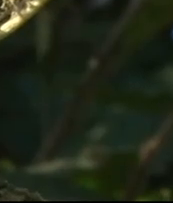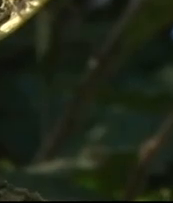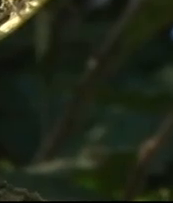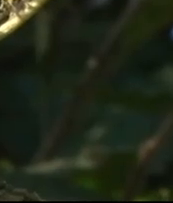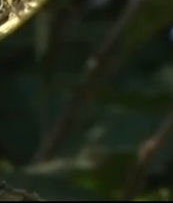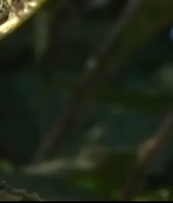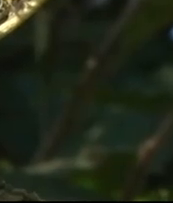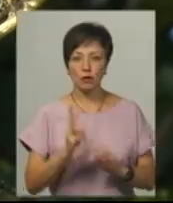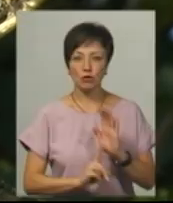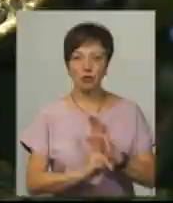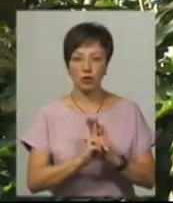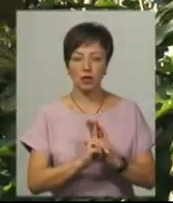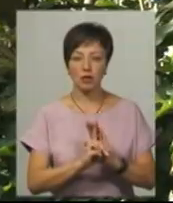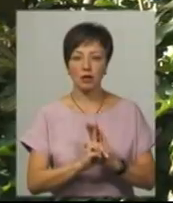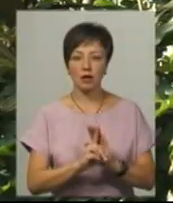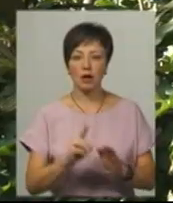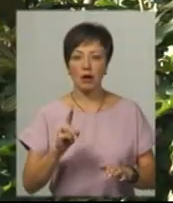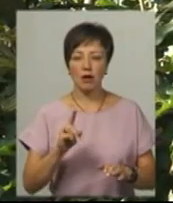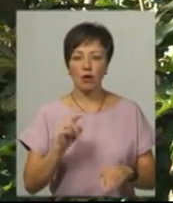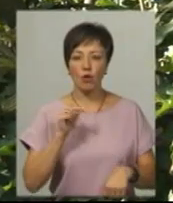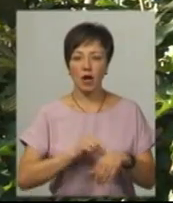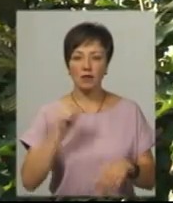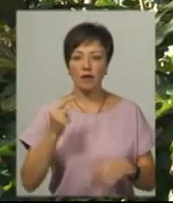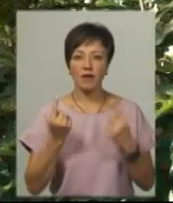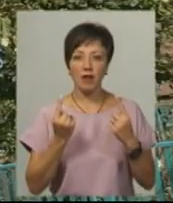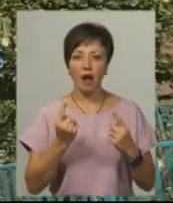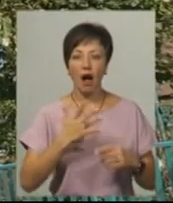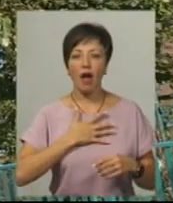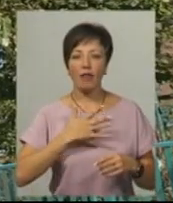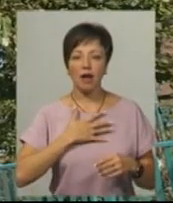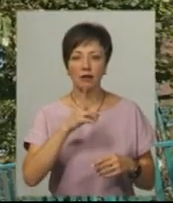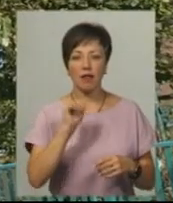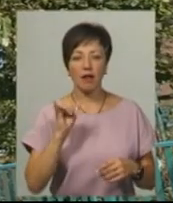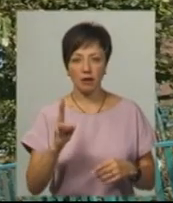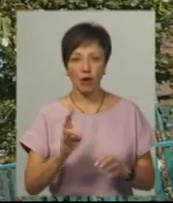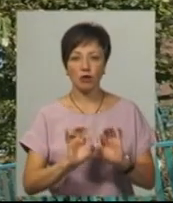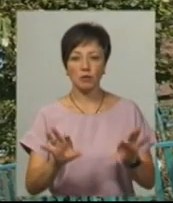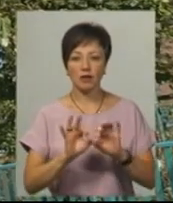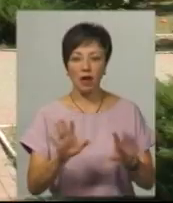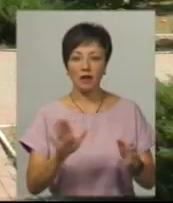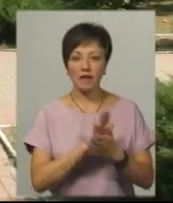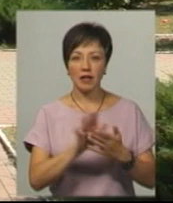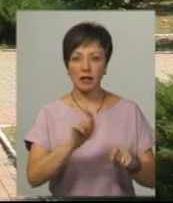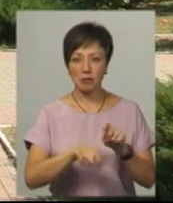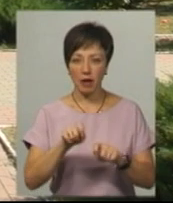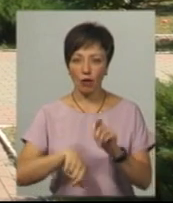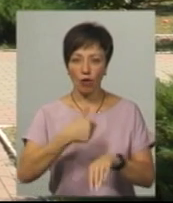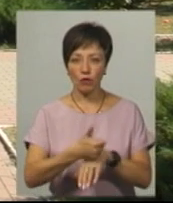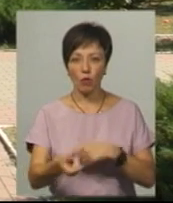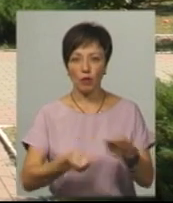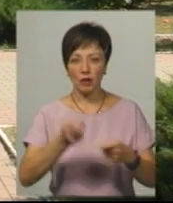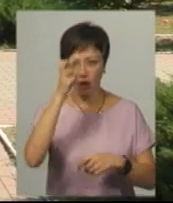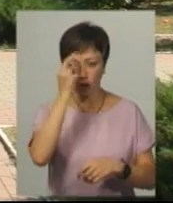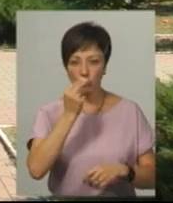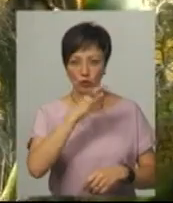Старокостянтинові розпочалося із ураження великого канадського клена, розповідає державний фітосанітарний інспектор головного управління